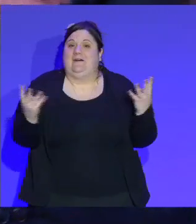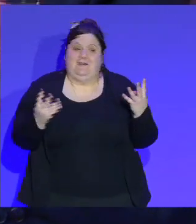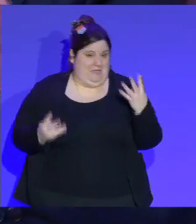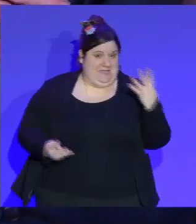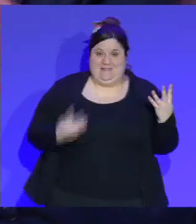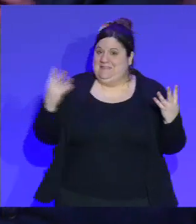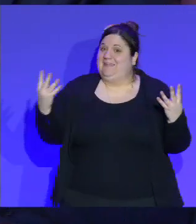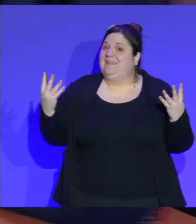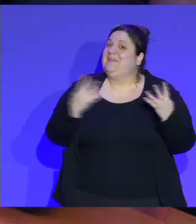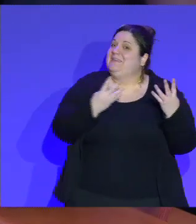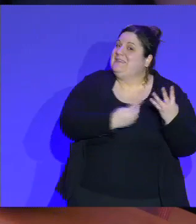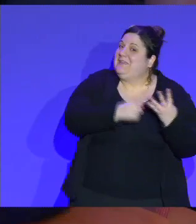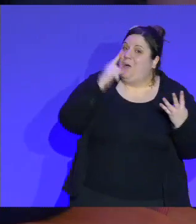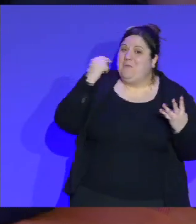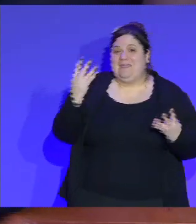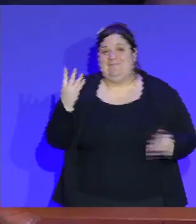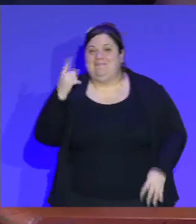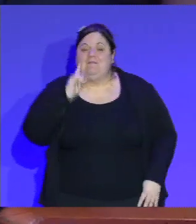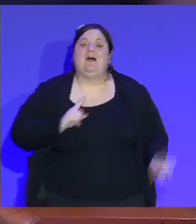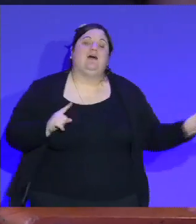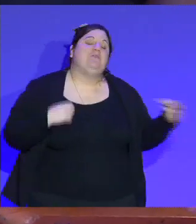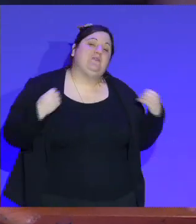en termes de com', vous savez faire.